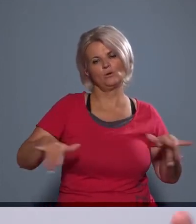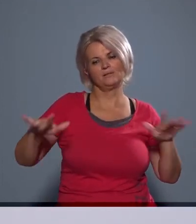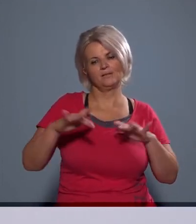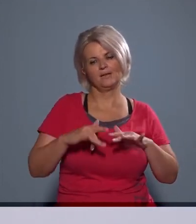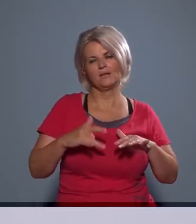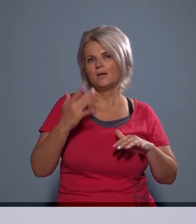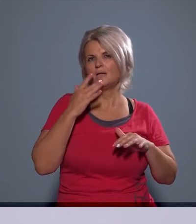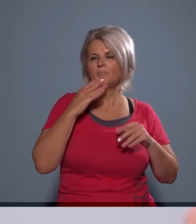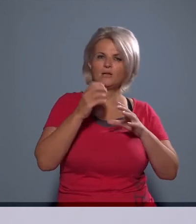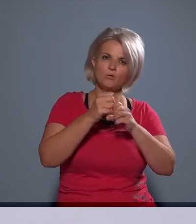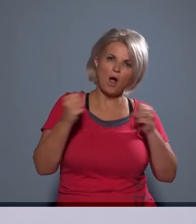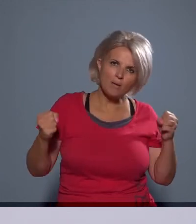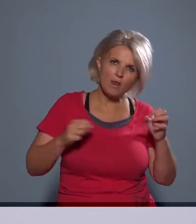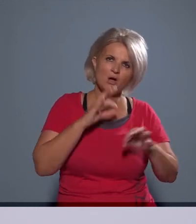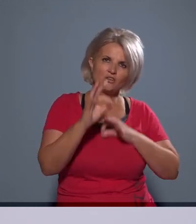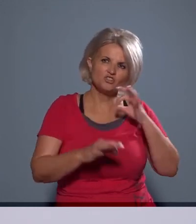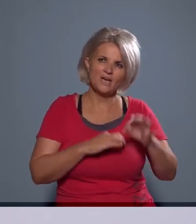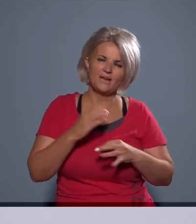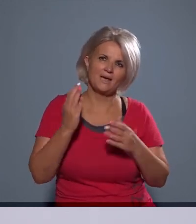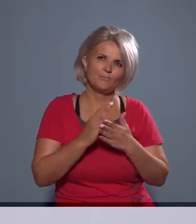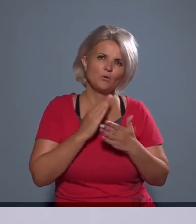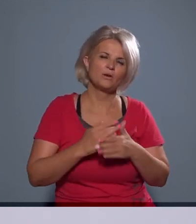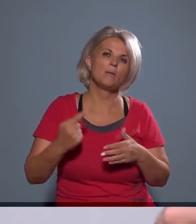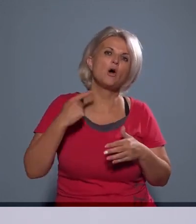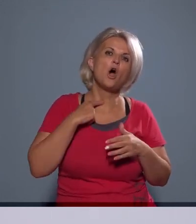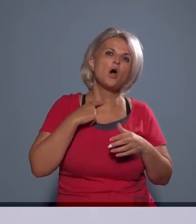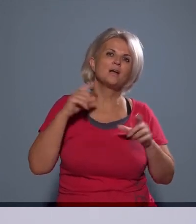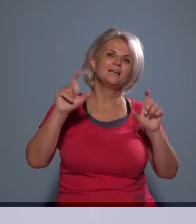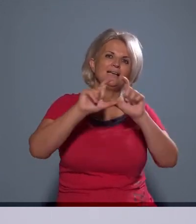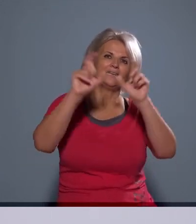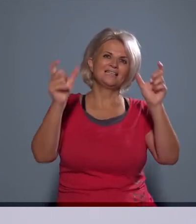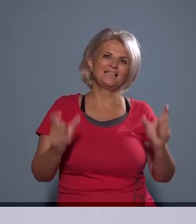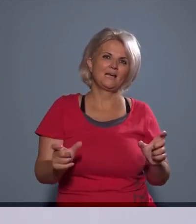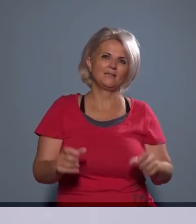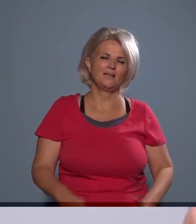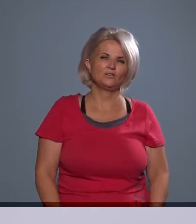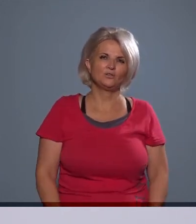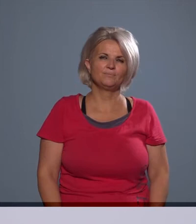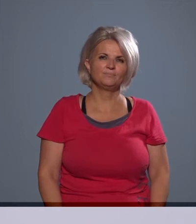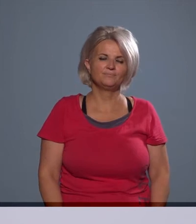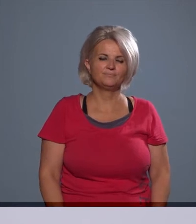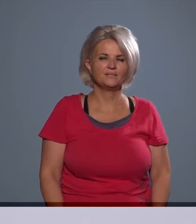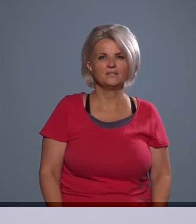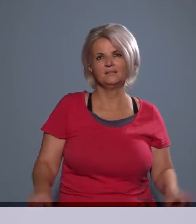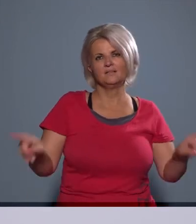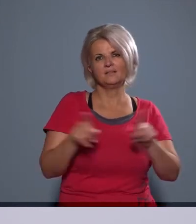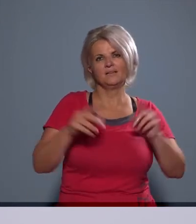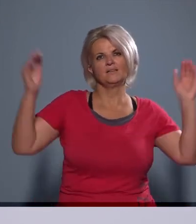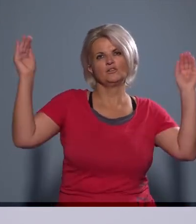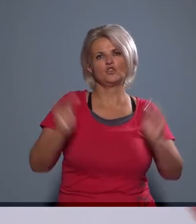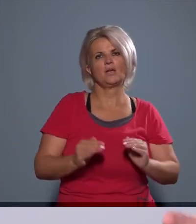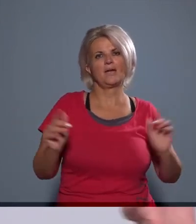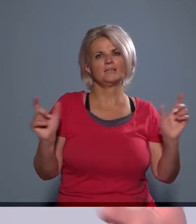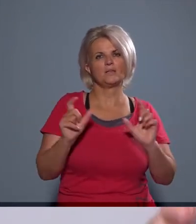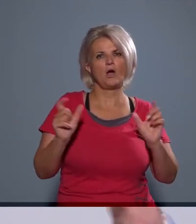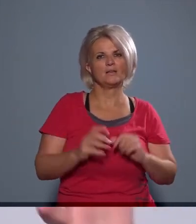ablakcsere programot, hangszigetelési segítséget nyújtotta az ott lakóknak, ugye, hogy ez által csökkentse a zajhatást,